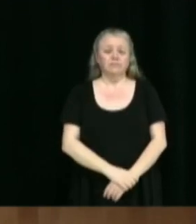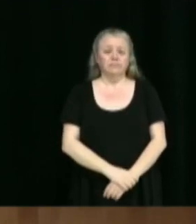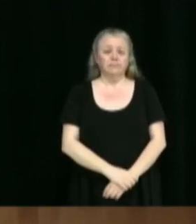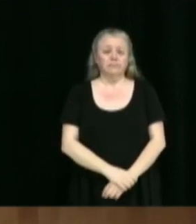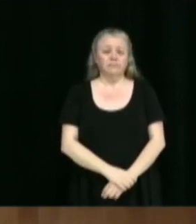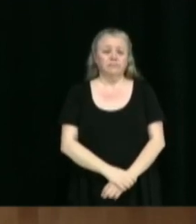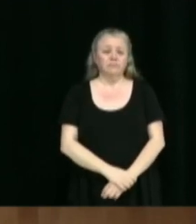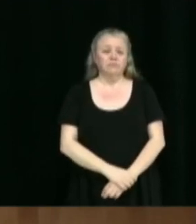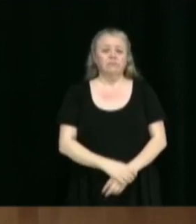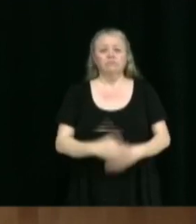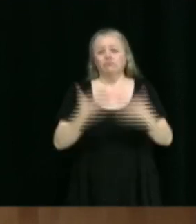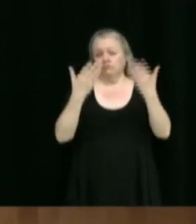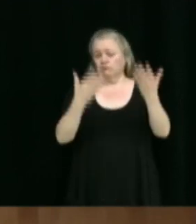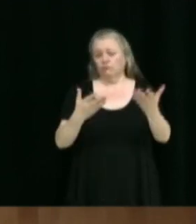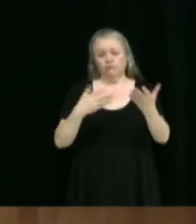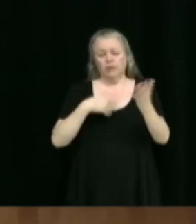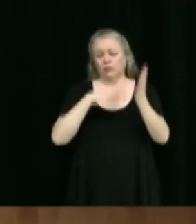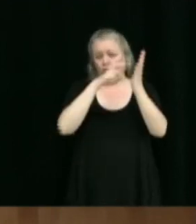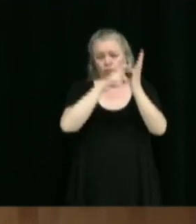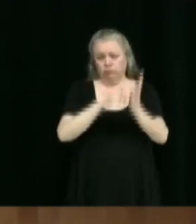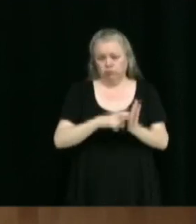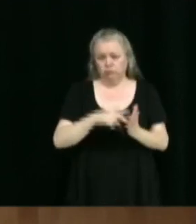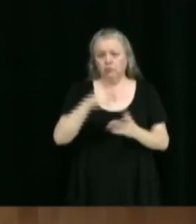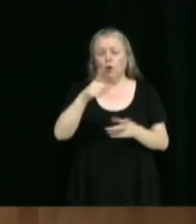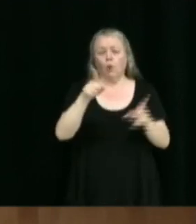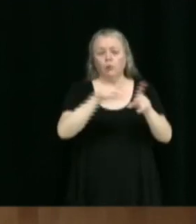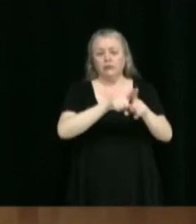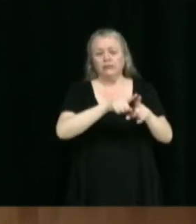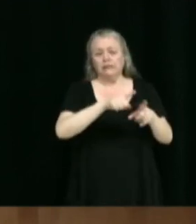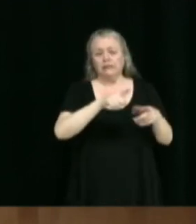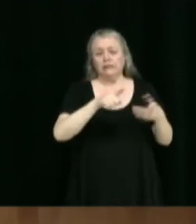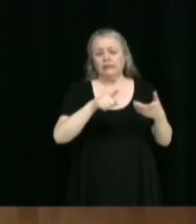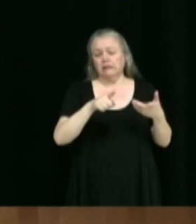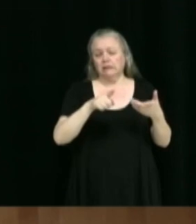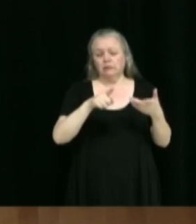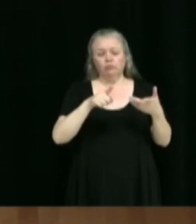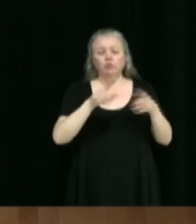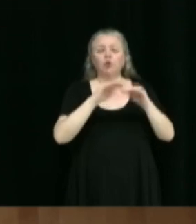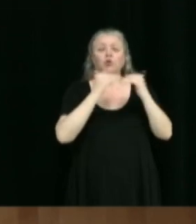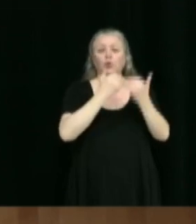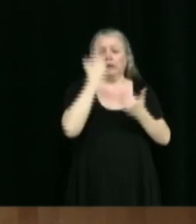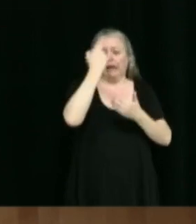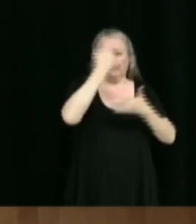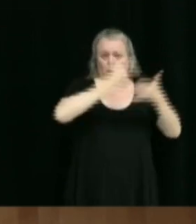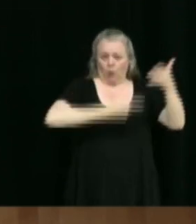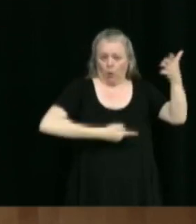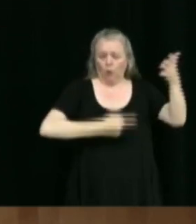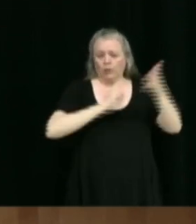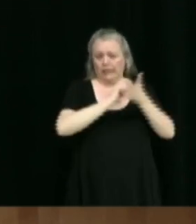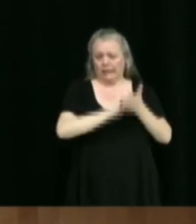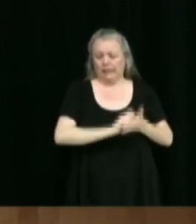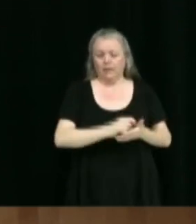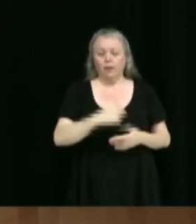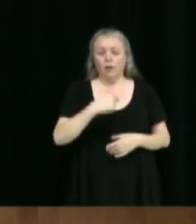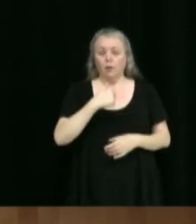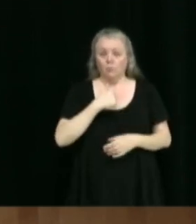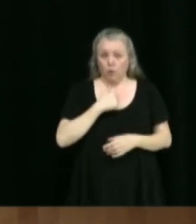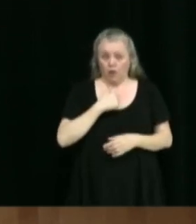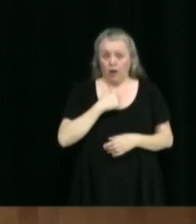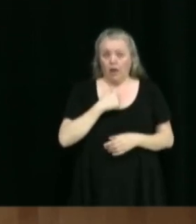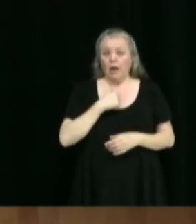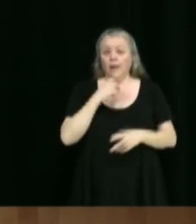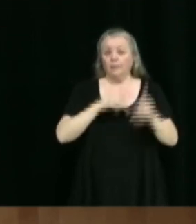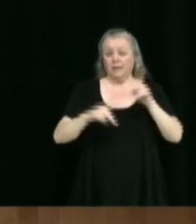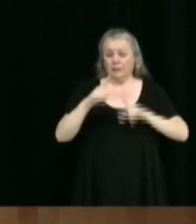vous avez ici tous les considérants. Je peux vous dire que les gens que j'ai rencontrés pour la